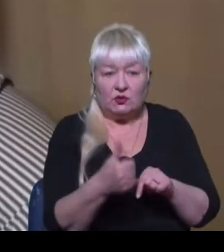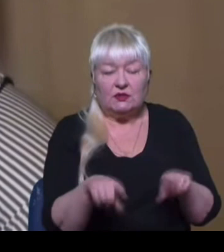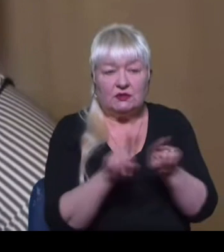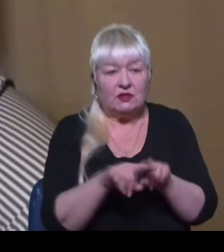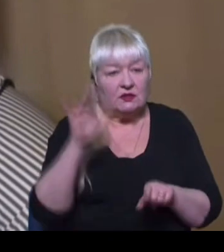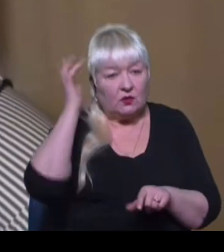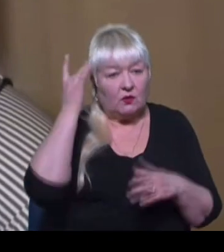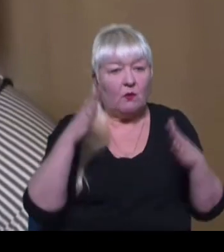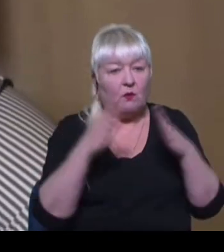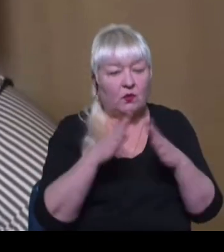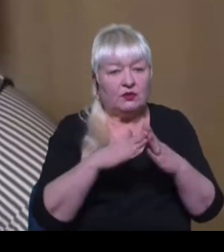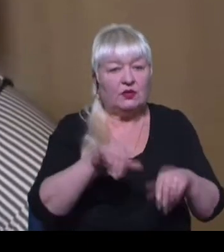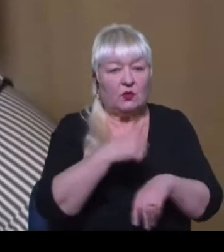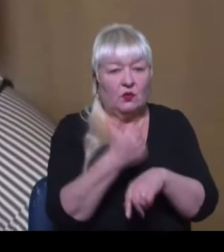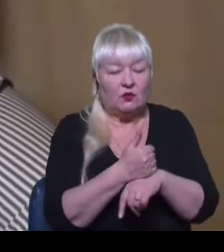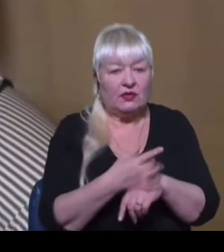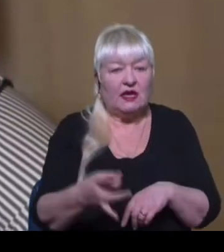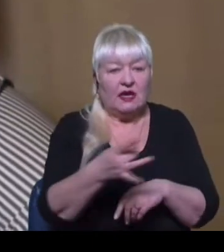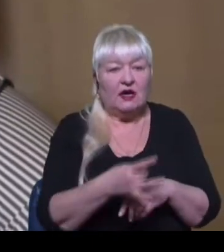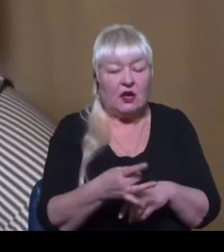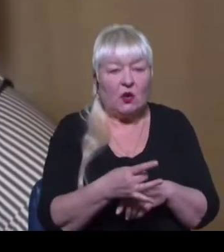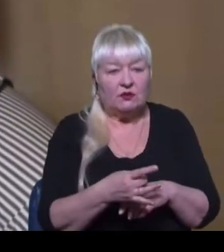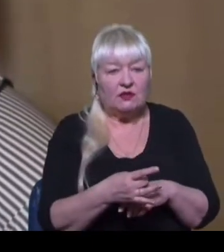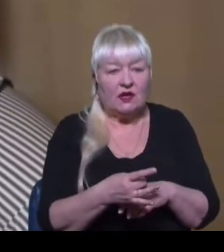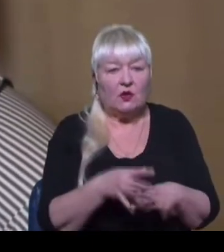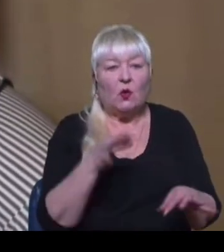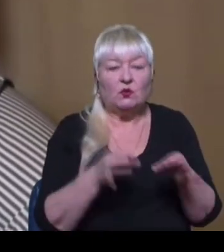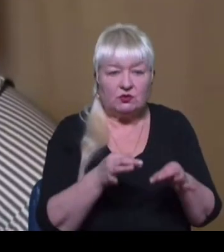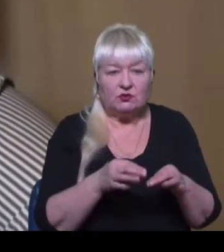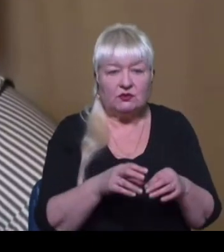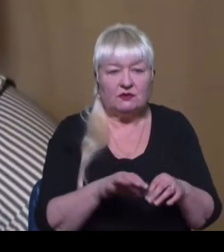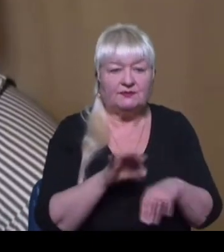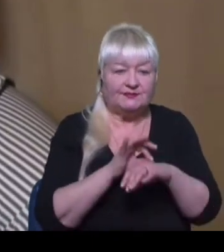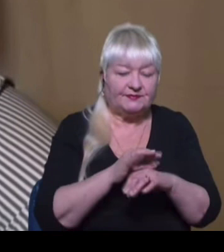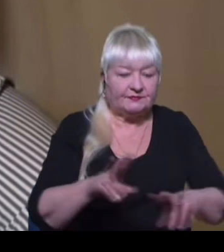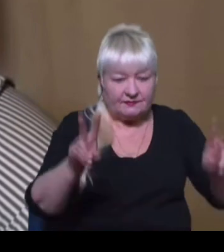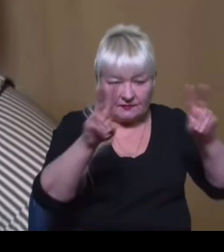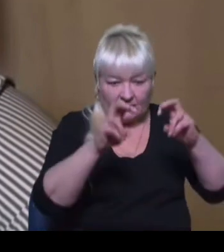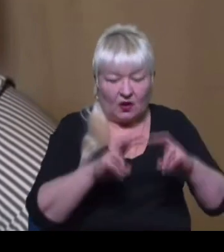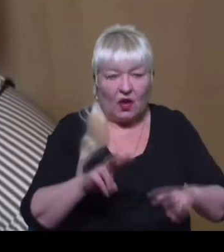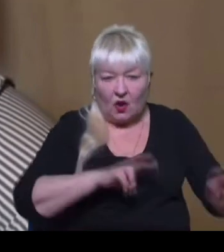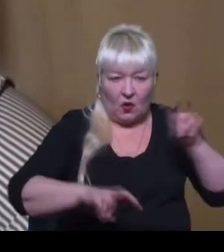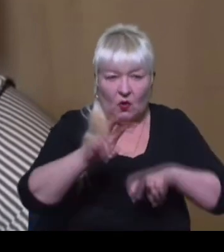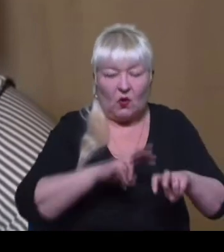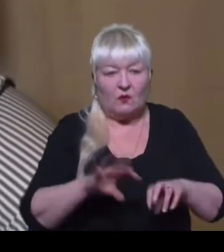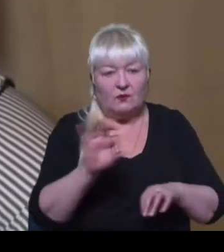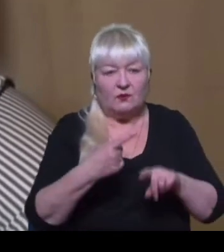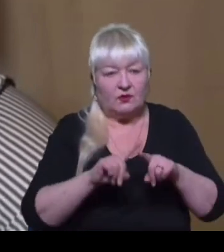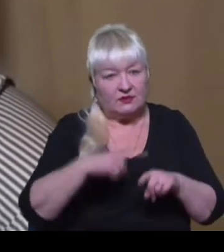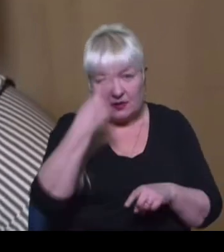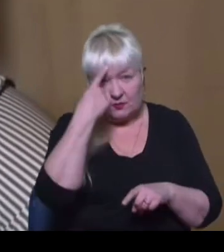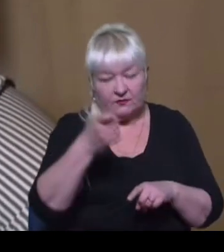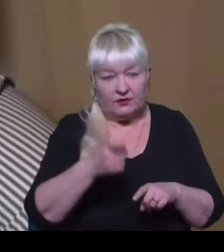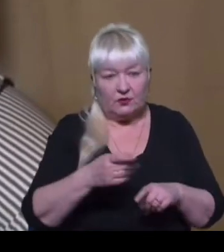Криму у будинку голови Судакського регіонального межлісу Ольвєра Амєтова окупанти провели обшук. Про це повідомила активістка Альмаз Керемли на своїй